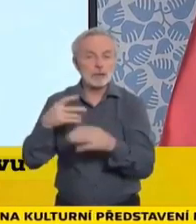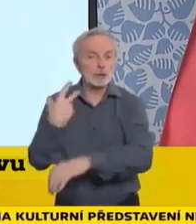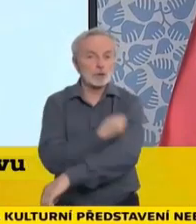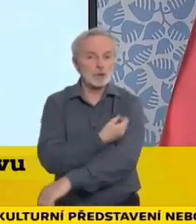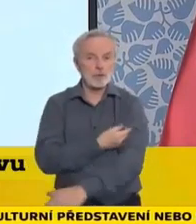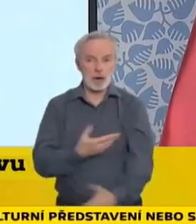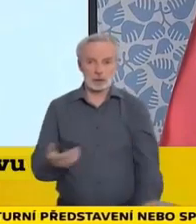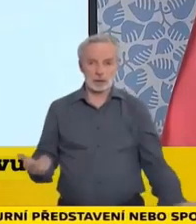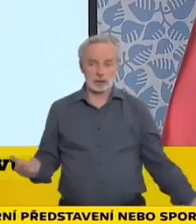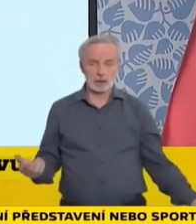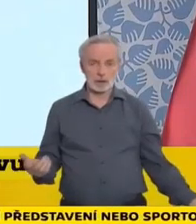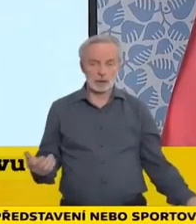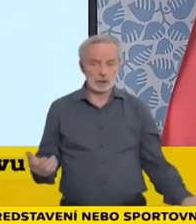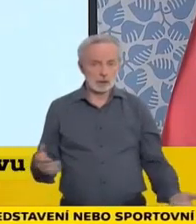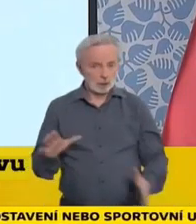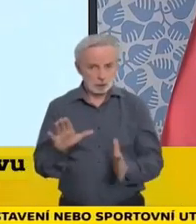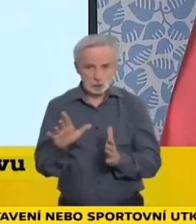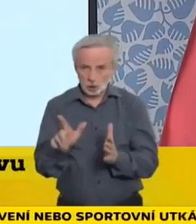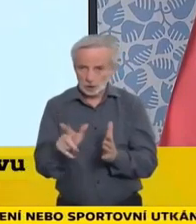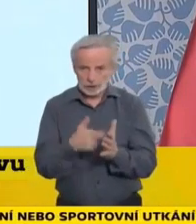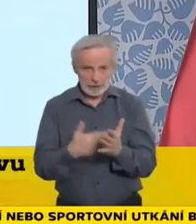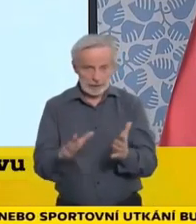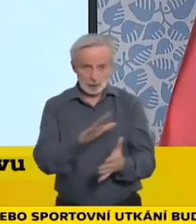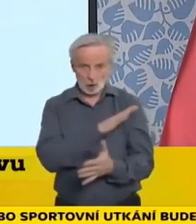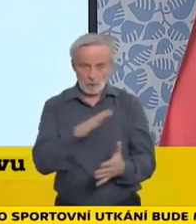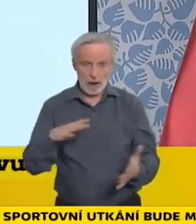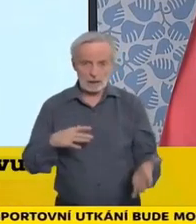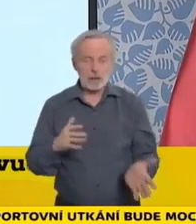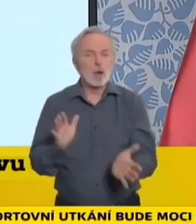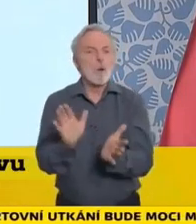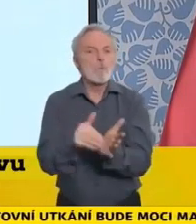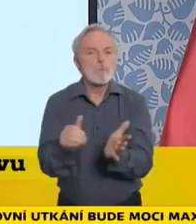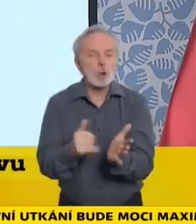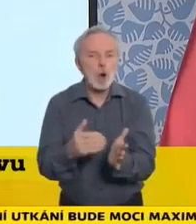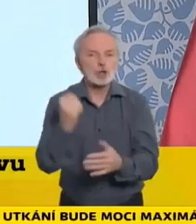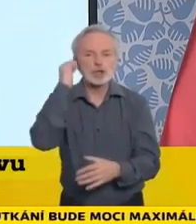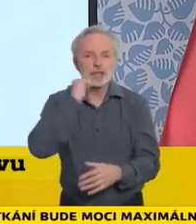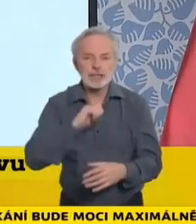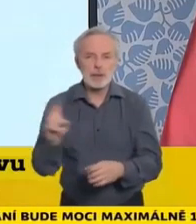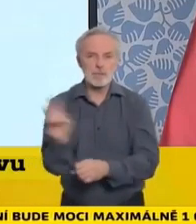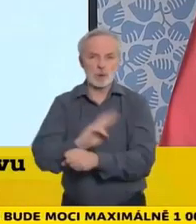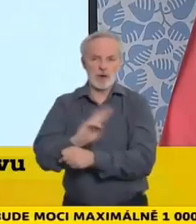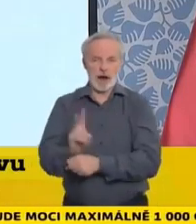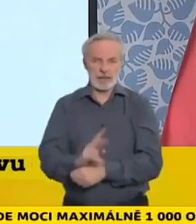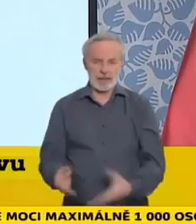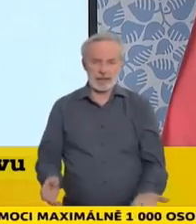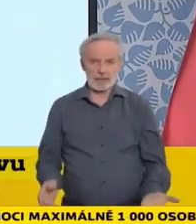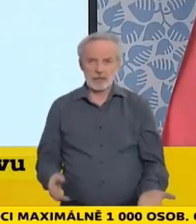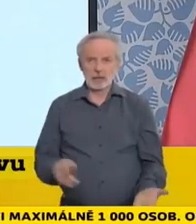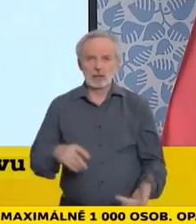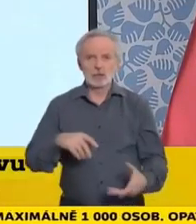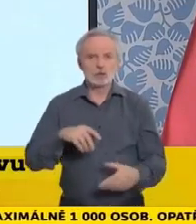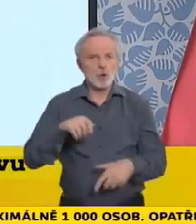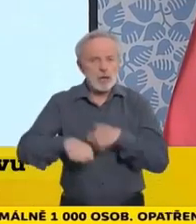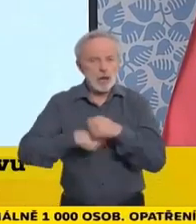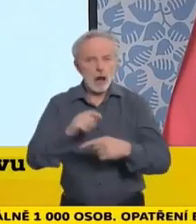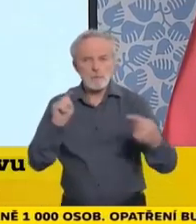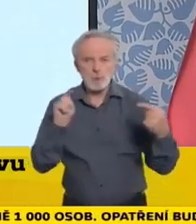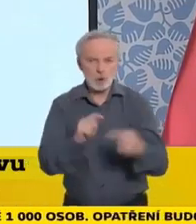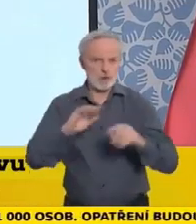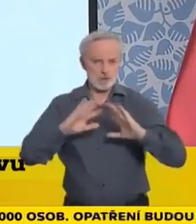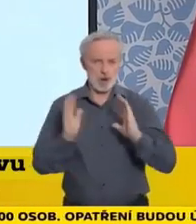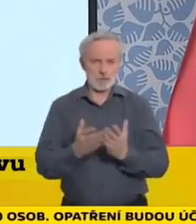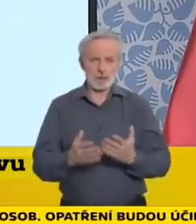to tyto lidé dělají? Ty to dělají proti nám všem. Takže my můžeme akorát poprosit